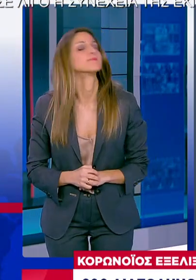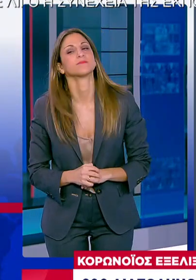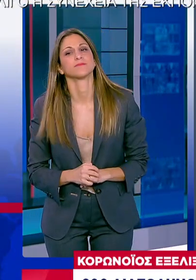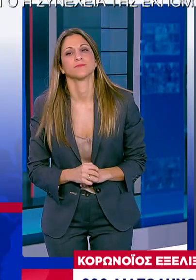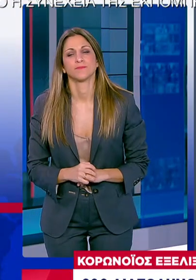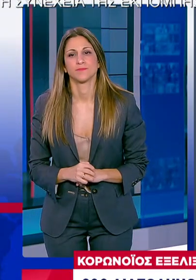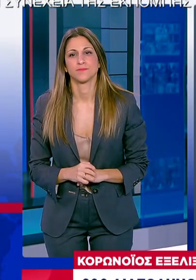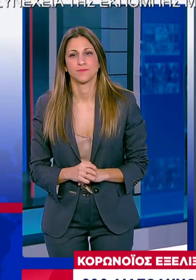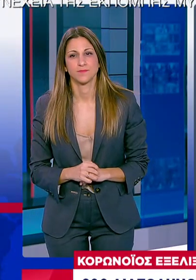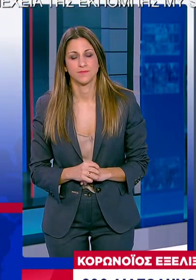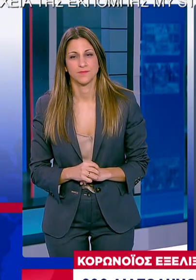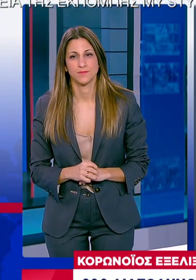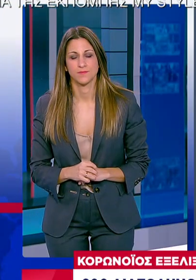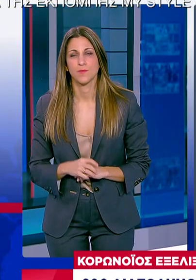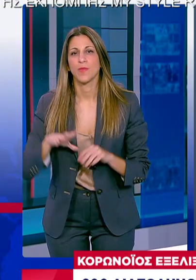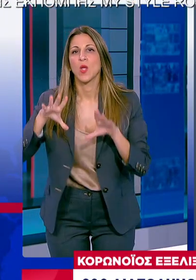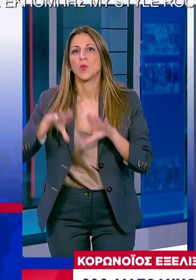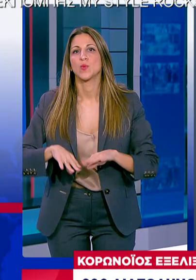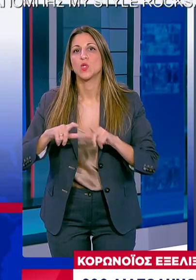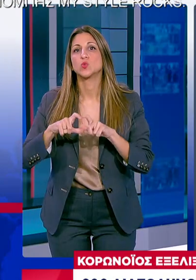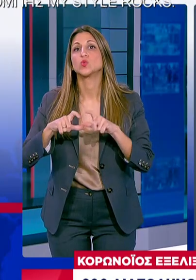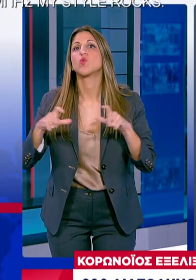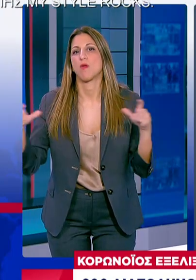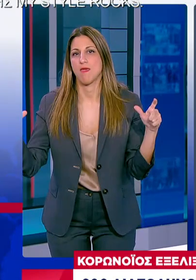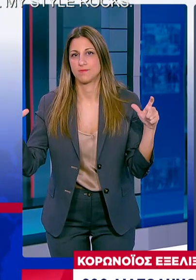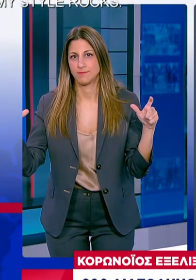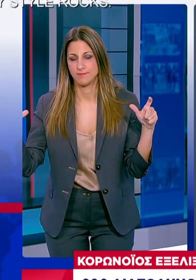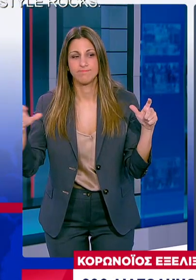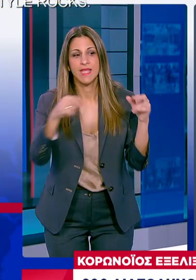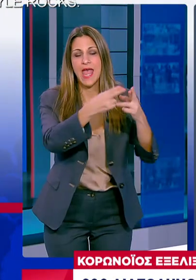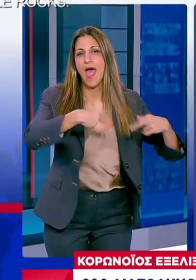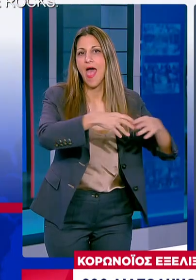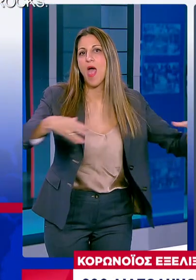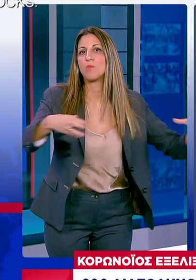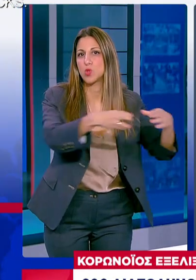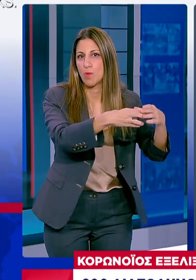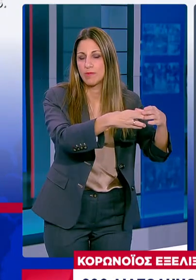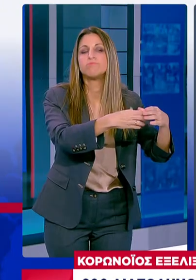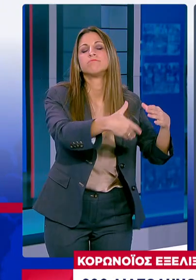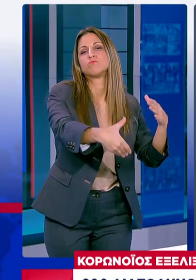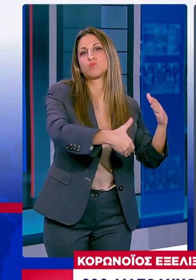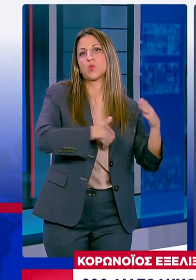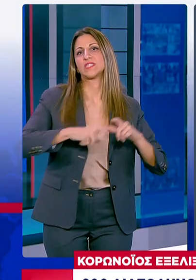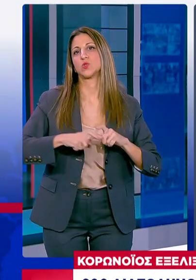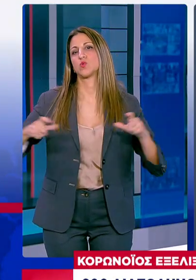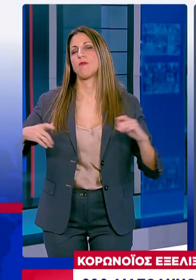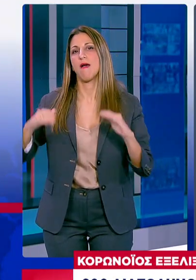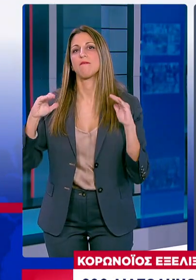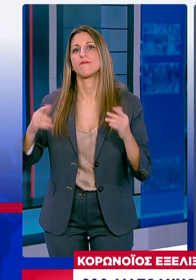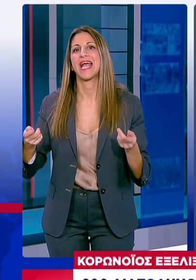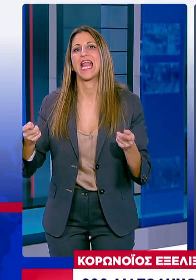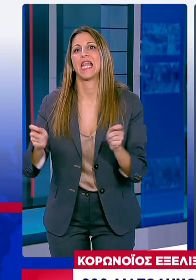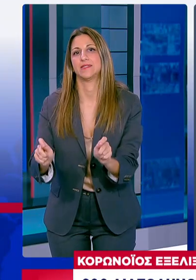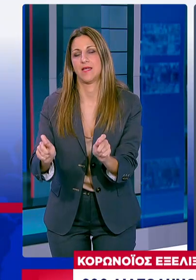μια ιδιαίτερη αναφορά Στην λειτουργία των σχολείων Και στην εισήγηση της Επιτροπής μας Να μην ανοίξει τελικά η πρωτοβάθμια εκπαίδευση